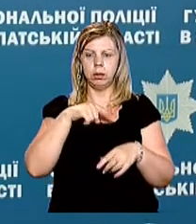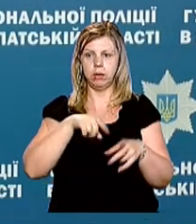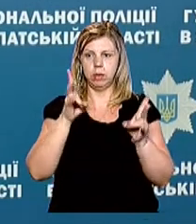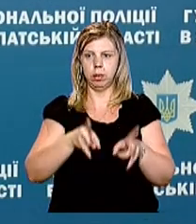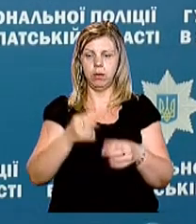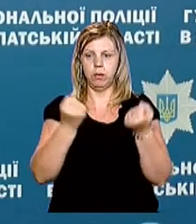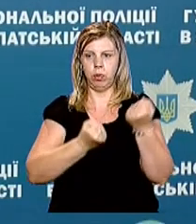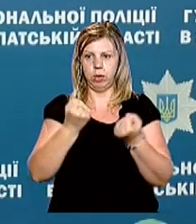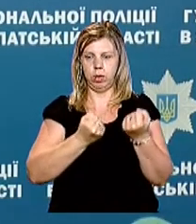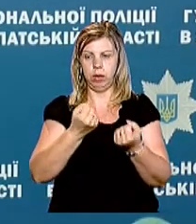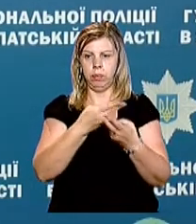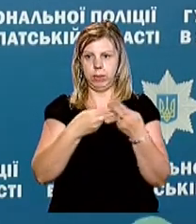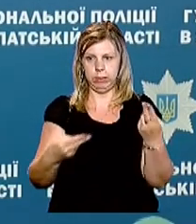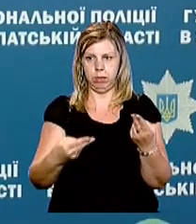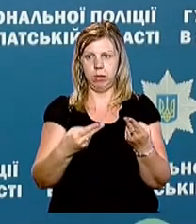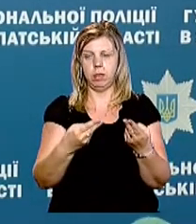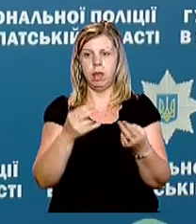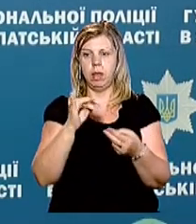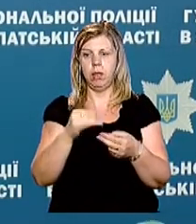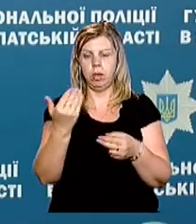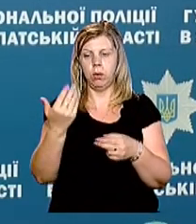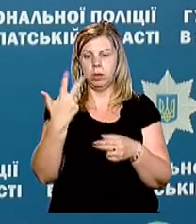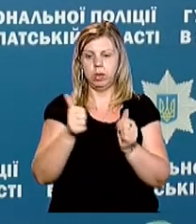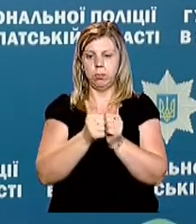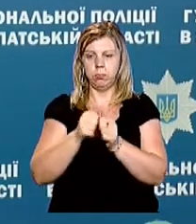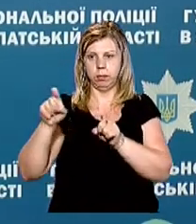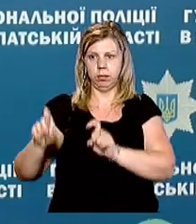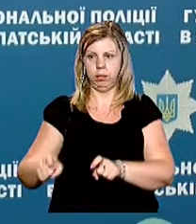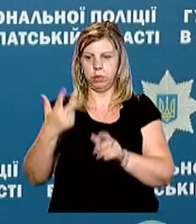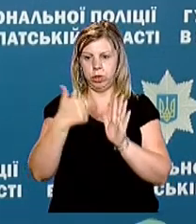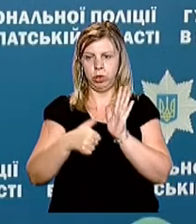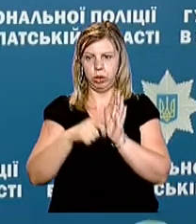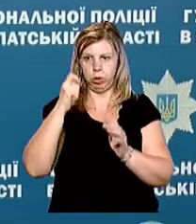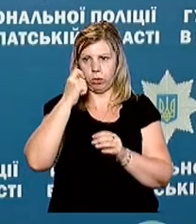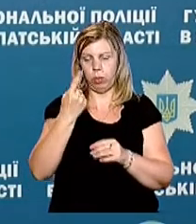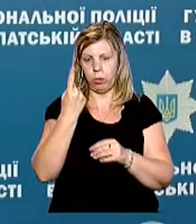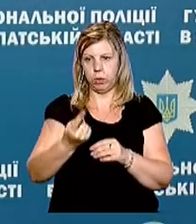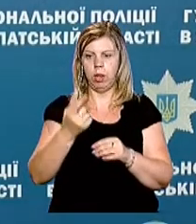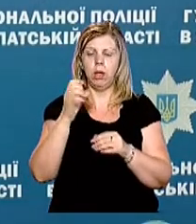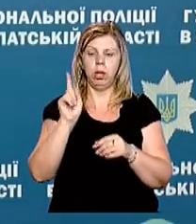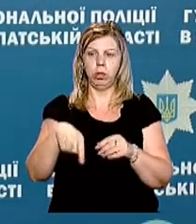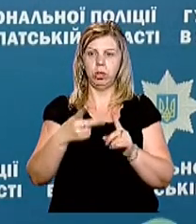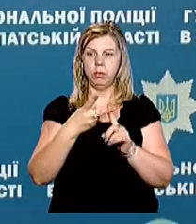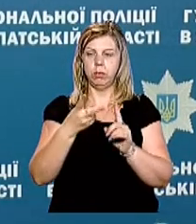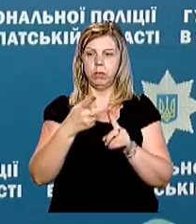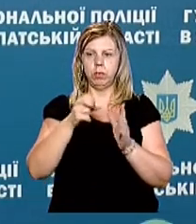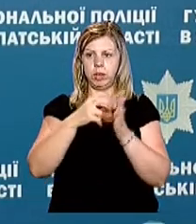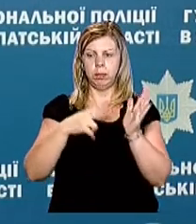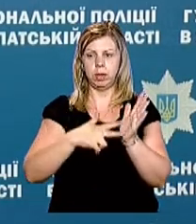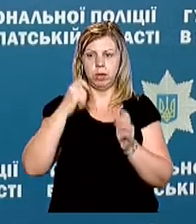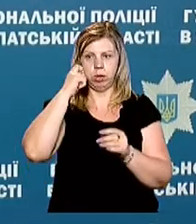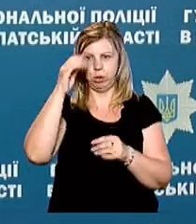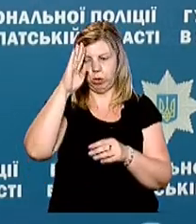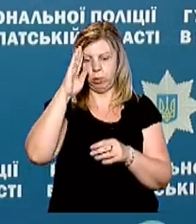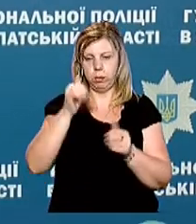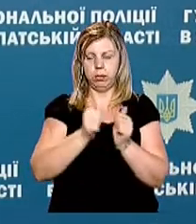отримали водій, власне, даного «Мерседеса», його 36-річний пасажир один, а також інший 18-річний пасажир,